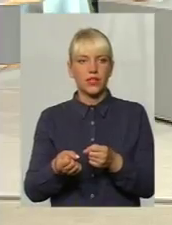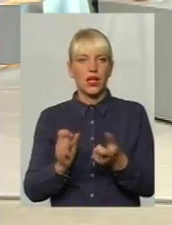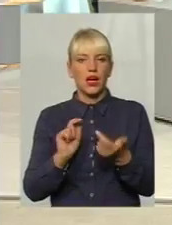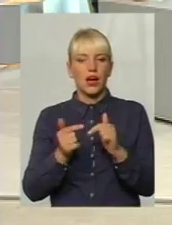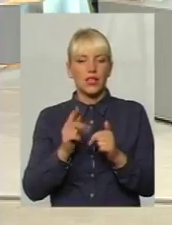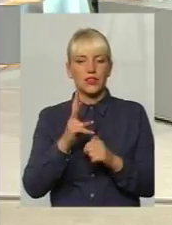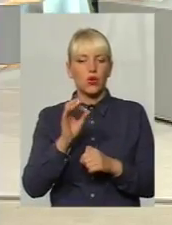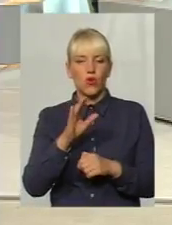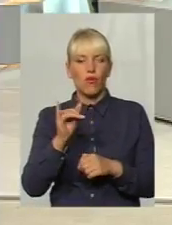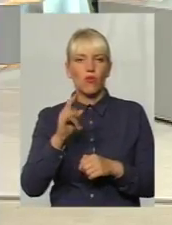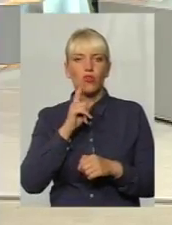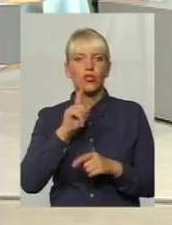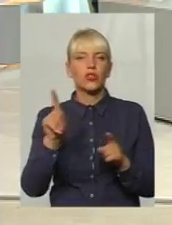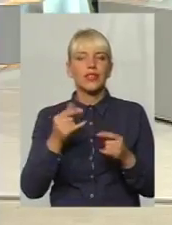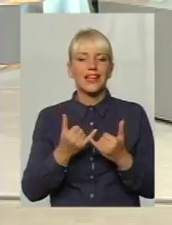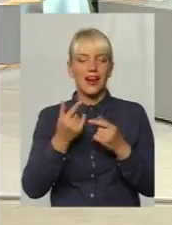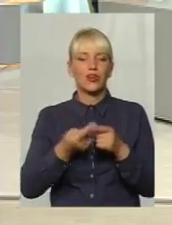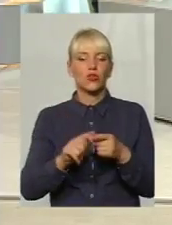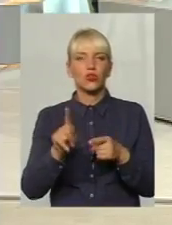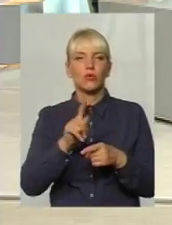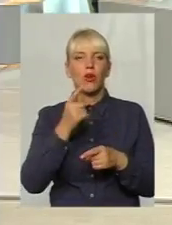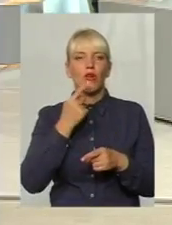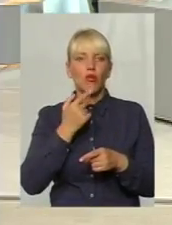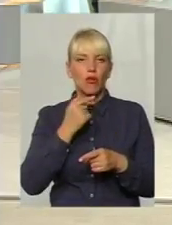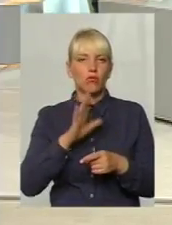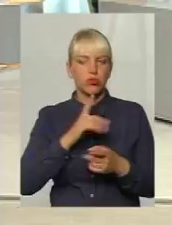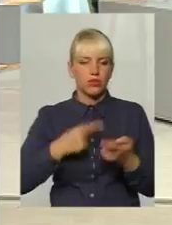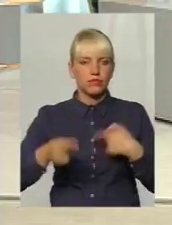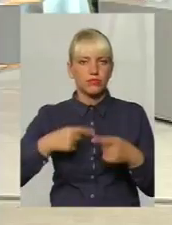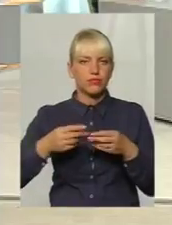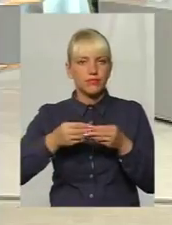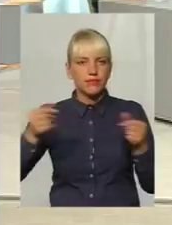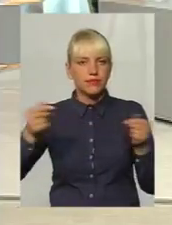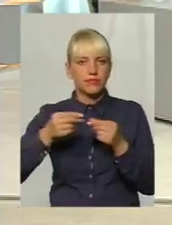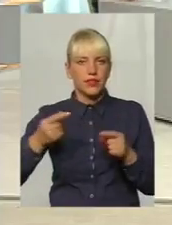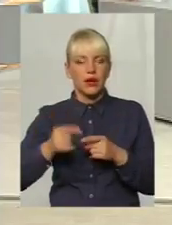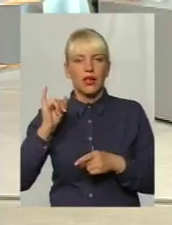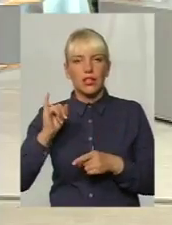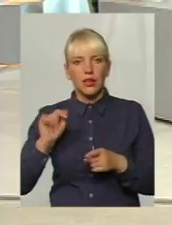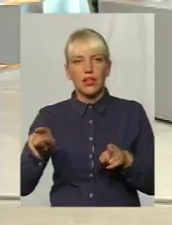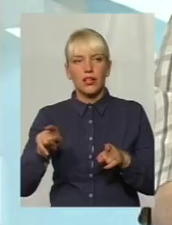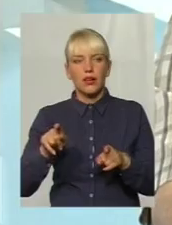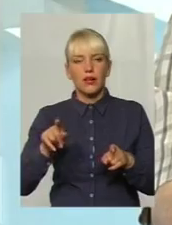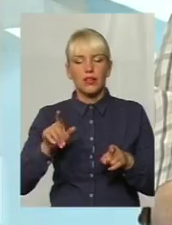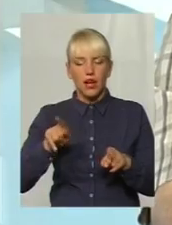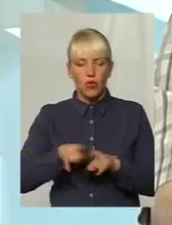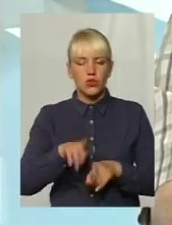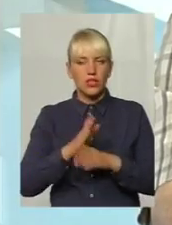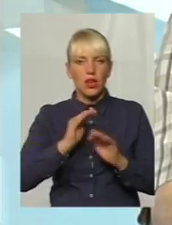антикоагулянти для того, щоб кров не настільки згорталася, теж обмеження по препаратах.